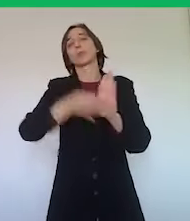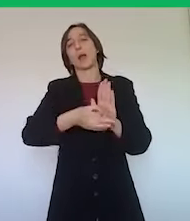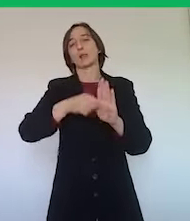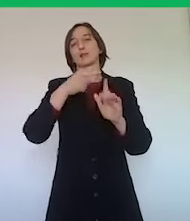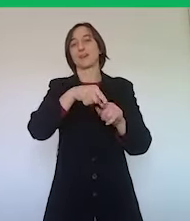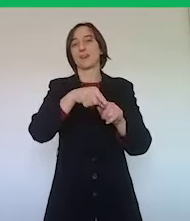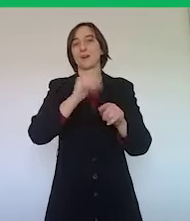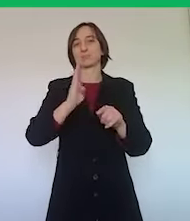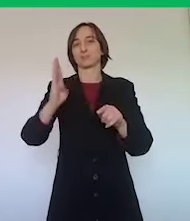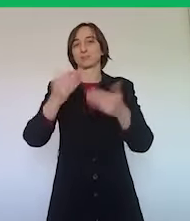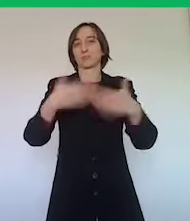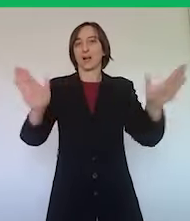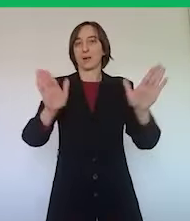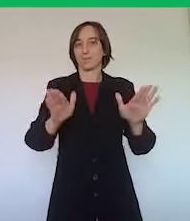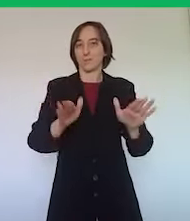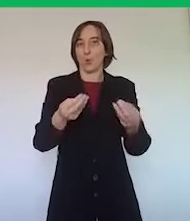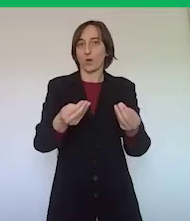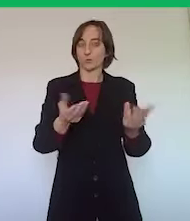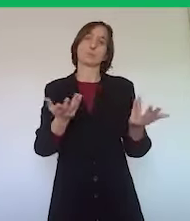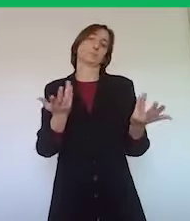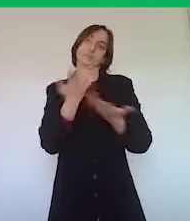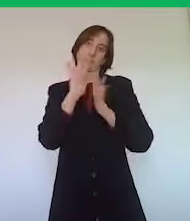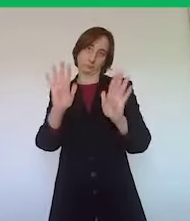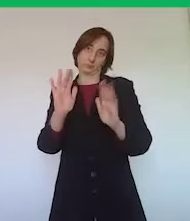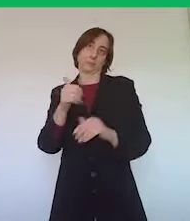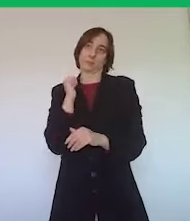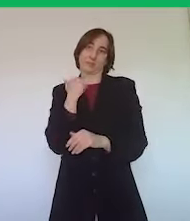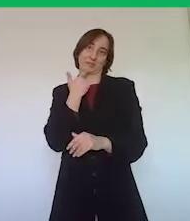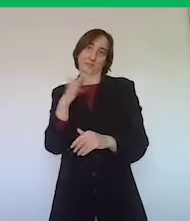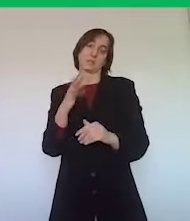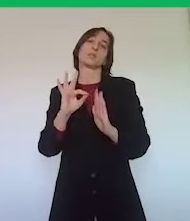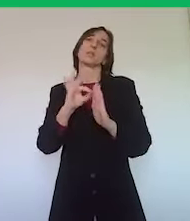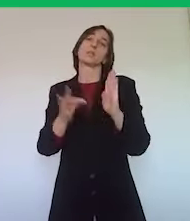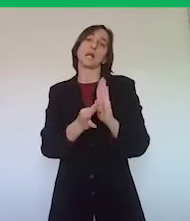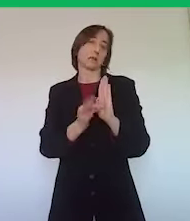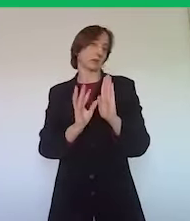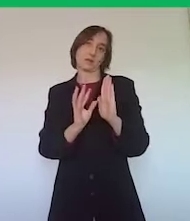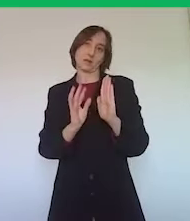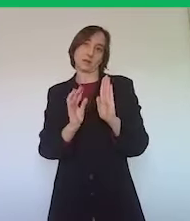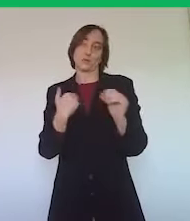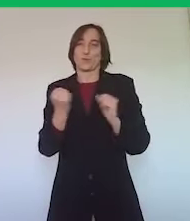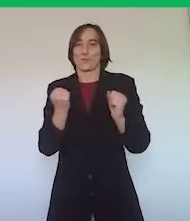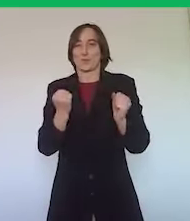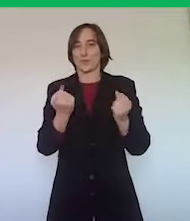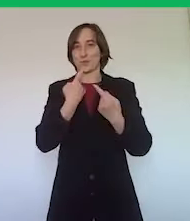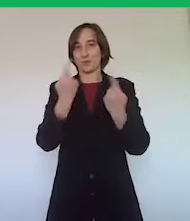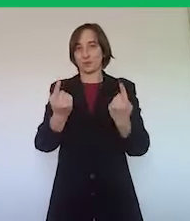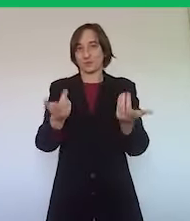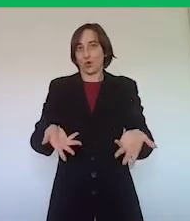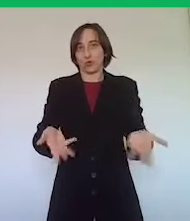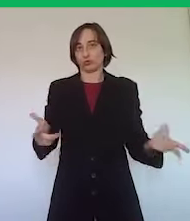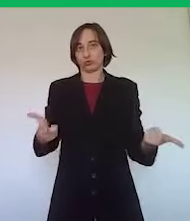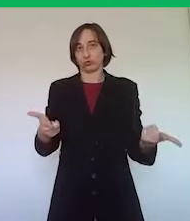riapertura dei bed and breakfast. Rispetto alla data, come dicevo prima, noi non siamo oggi nelle condizioni di dare una data,